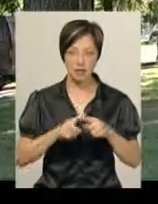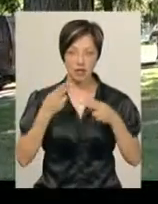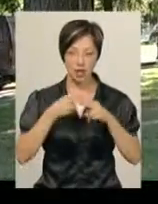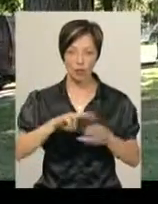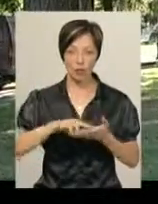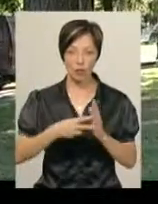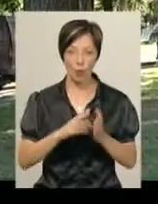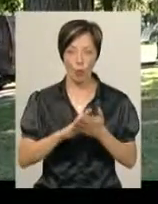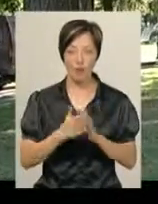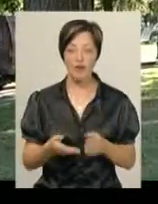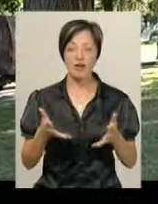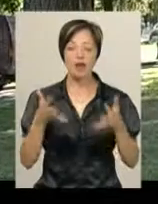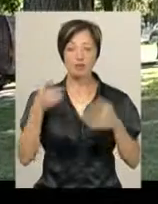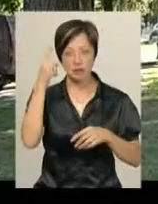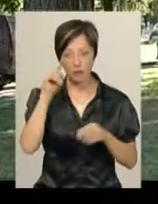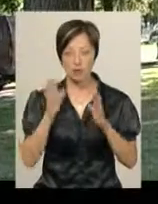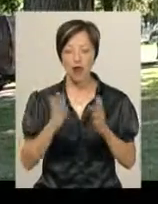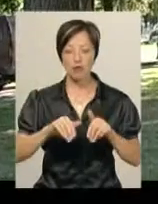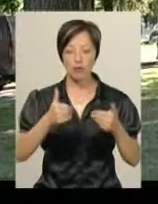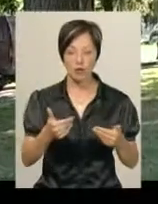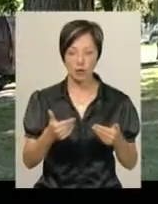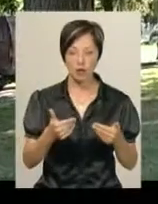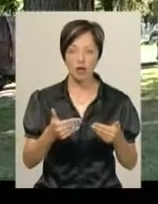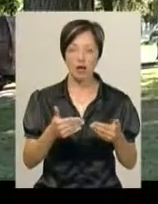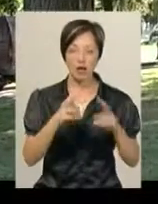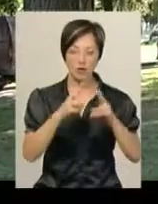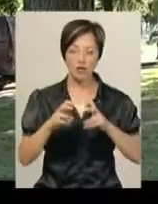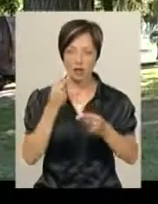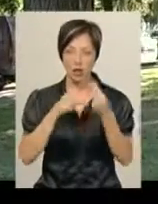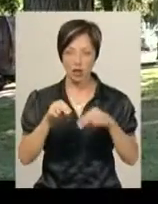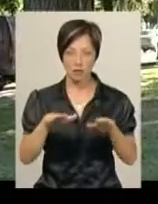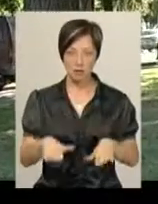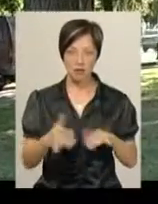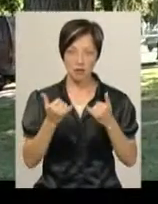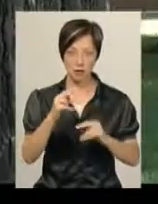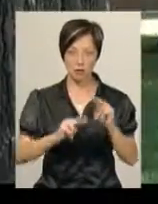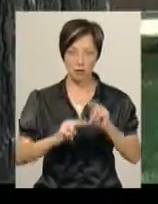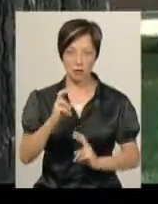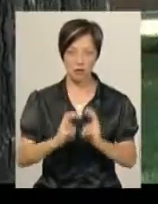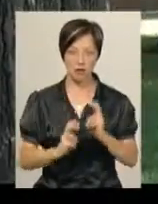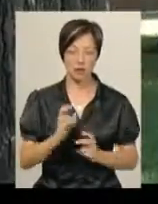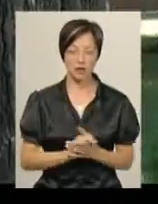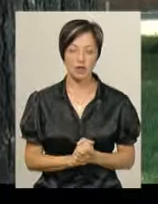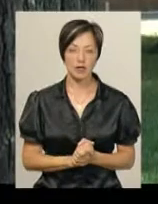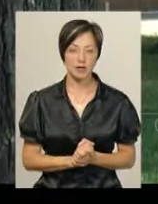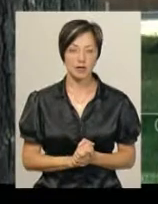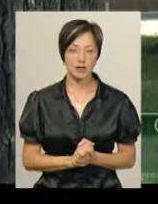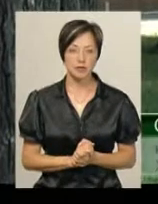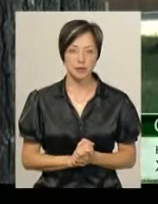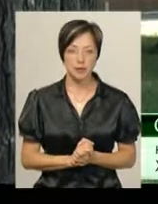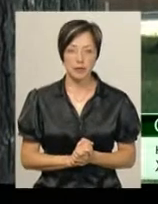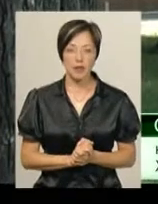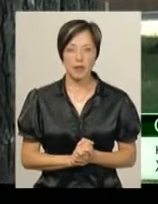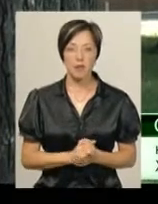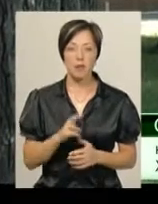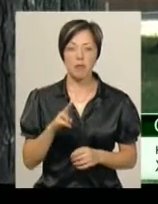ми зможемо чітко знати, яка з запропонованих ділянок, які ми розглядаємо, найкращі підходи для заводу. По землі бажано,